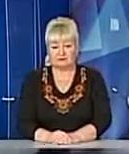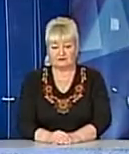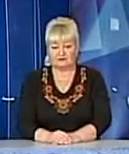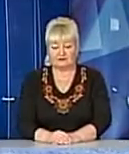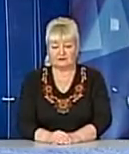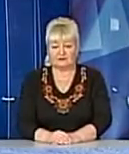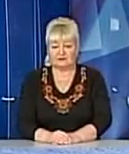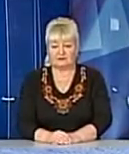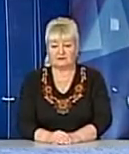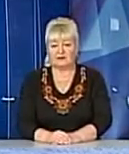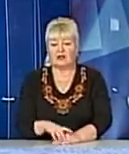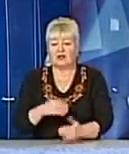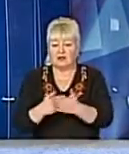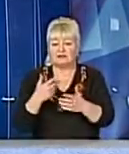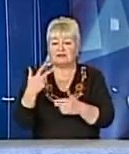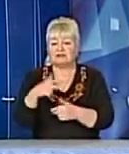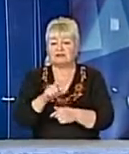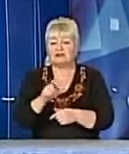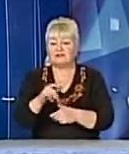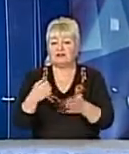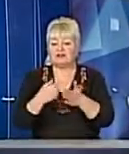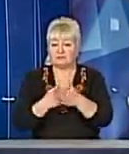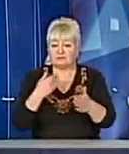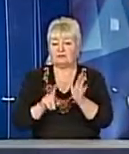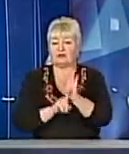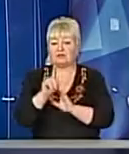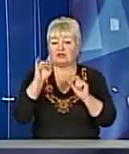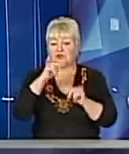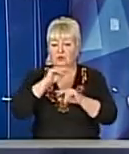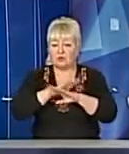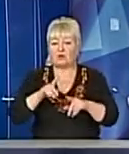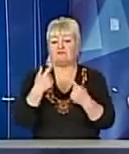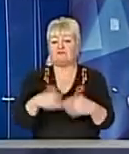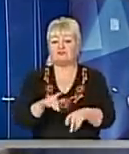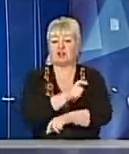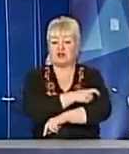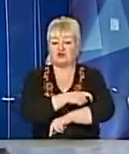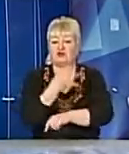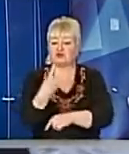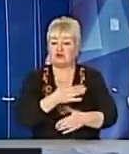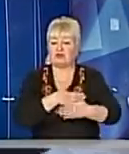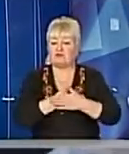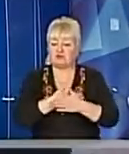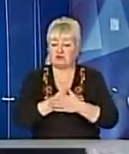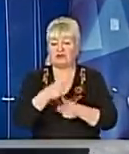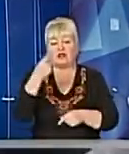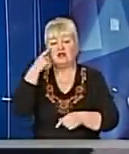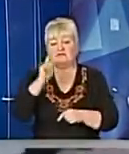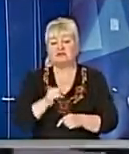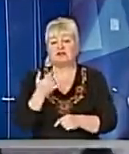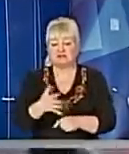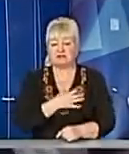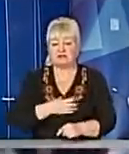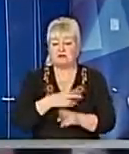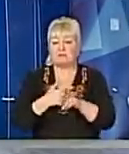За пів години до початку уроків на цьому пішохідному переході вже чергує чотири волонтери Не зі слів знає, наскільки важлива безпека